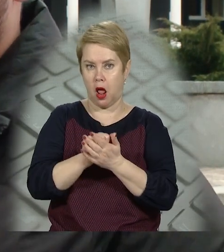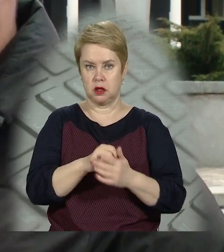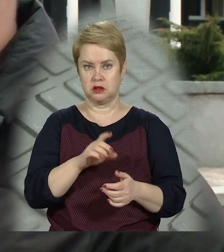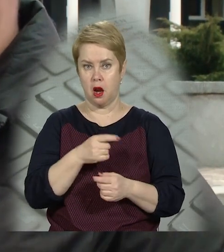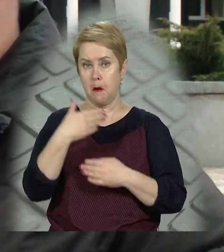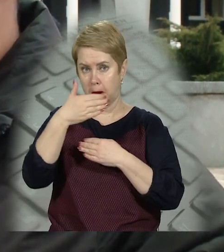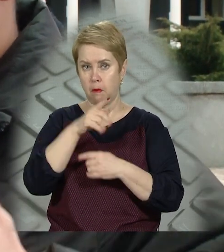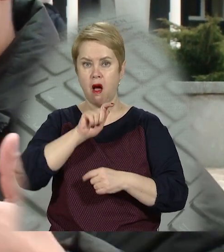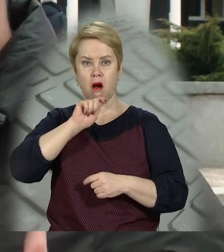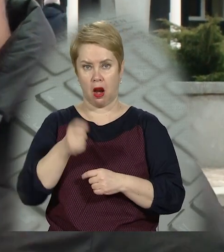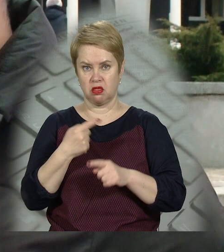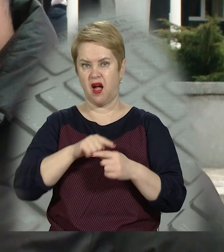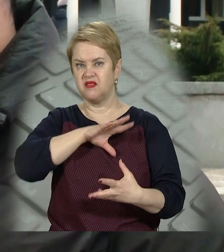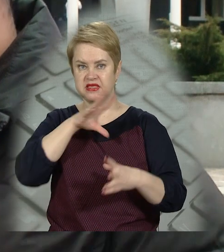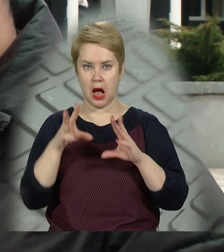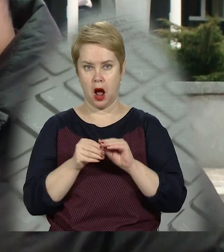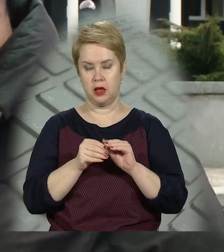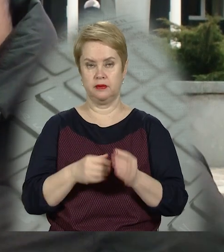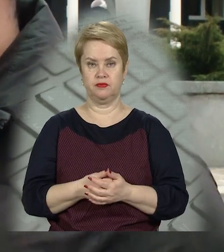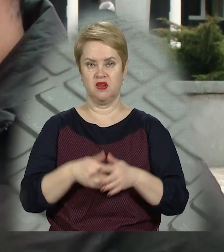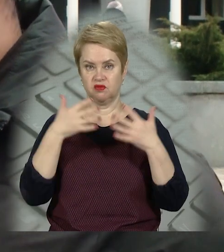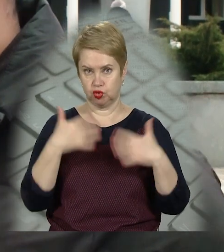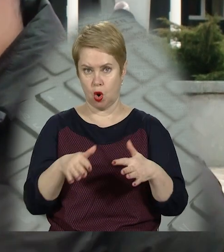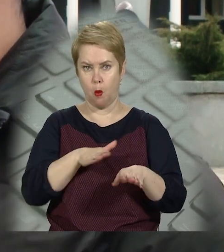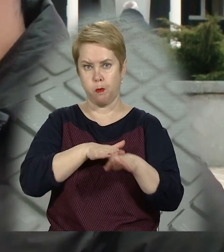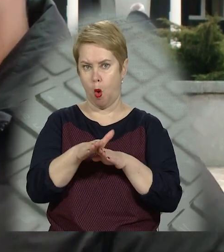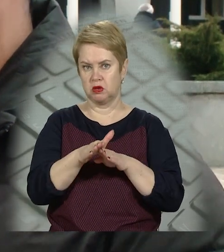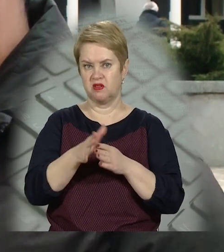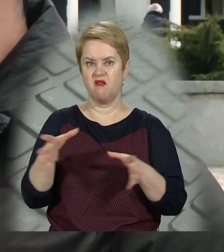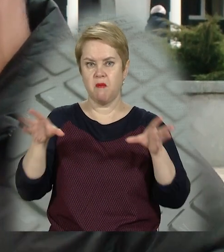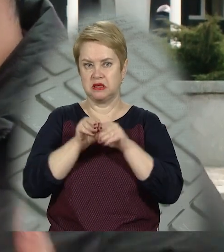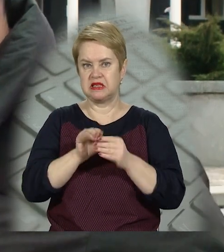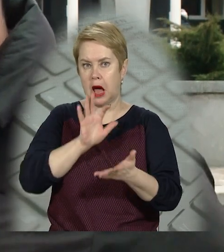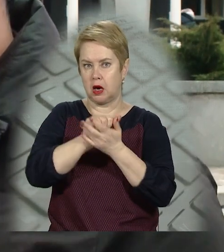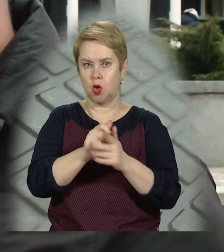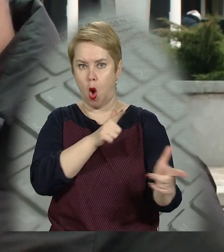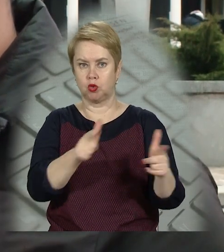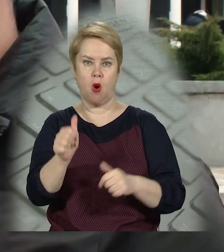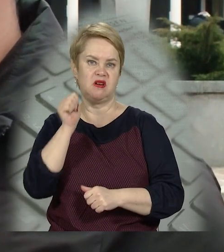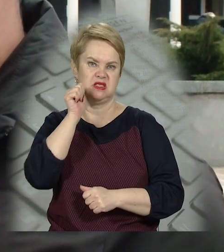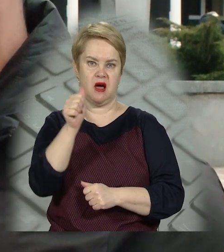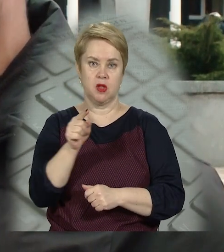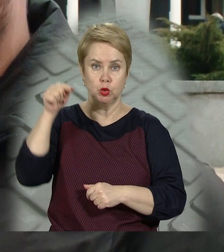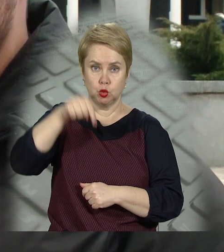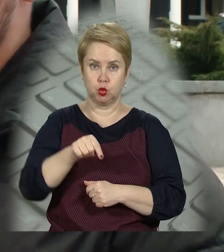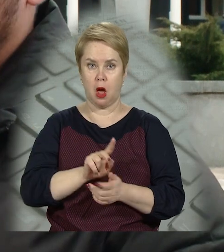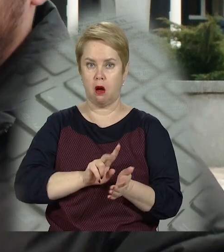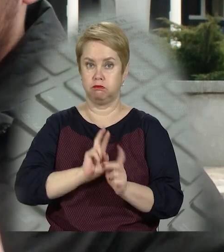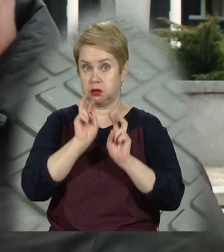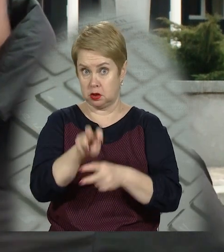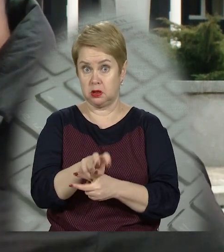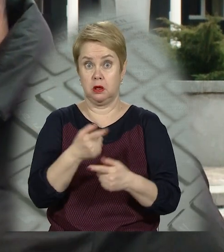прапор країни, яка взагалі вже повністю з агресором і готова завтра ж сюди прийти.